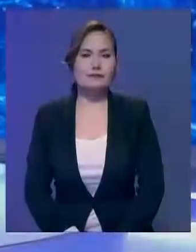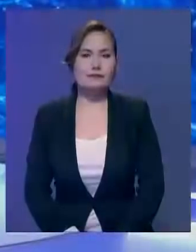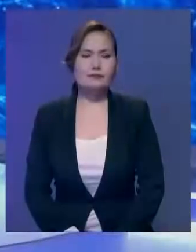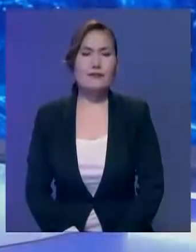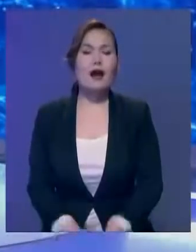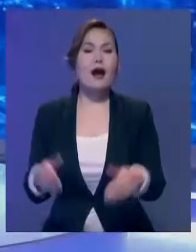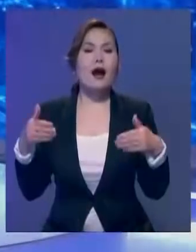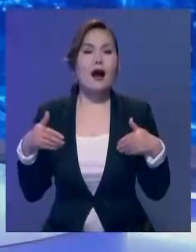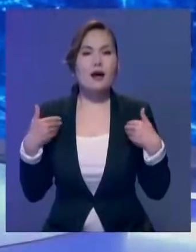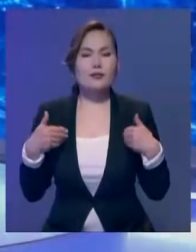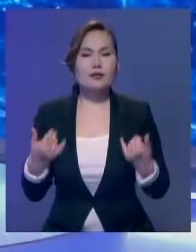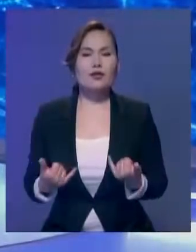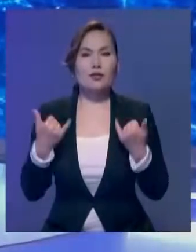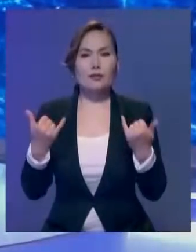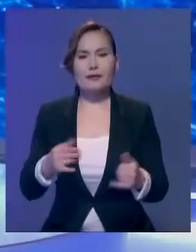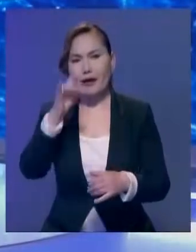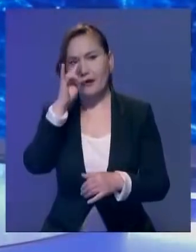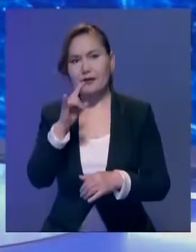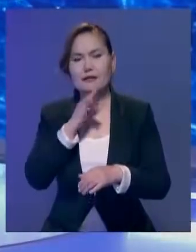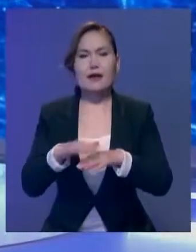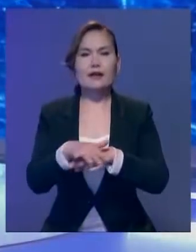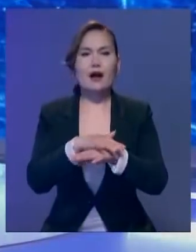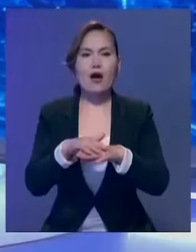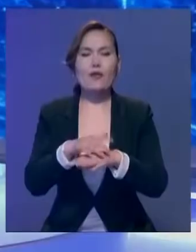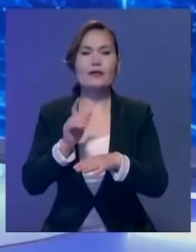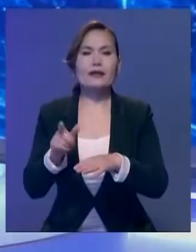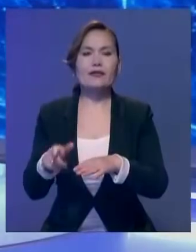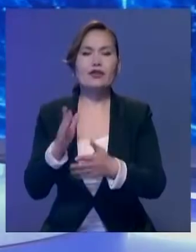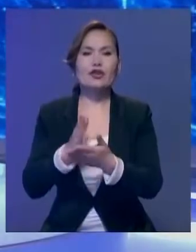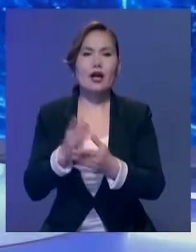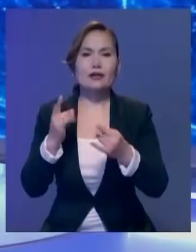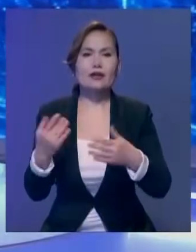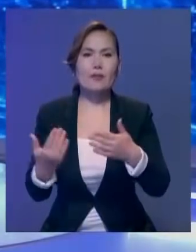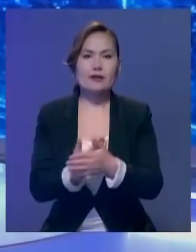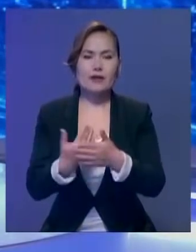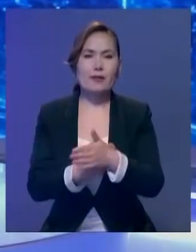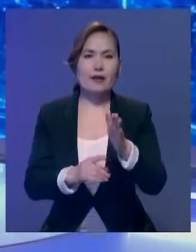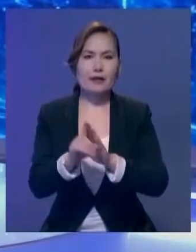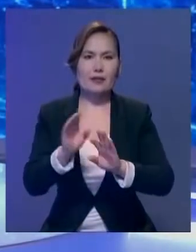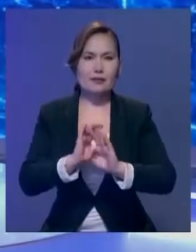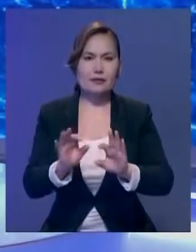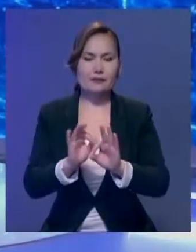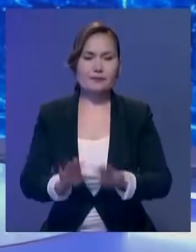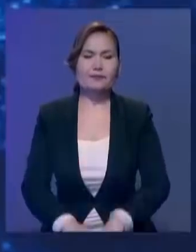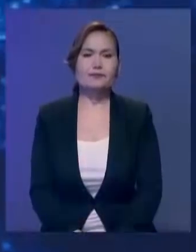Астаму алекым түкелей эфирде жаңалықтар студиада Норбек Жәлел, және Сурдоудармашы Самал Жан Темір.